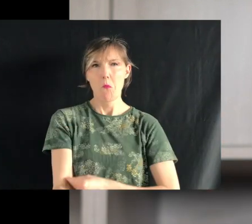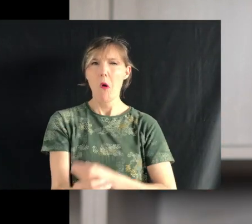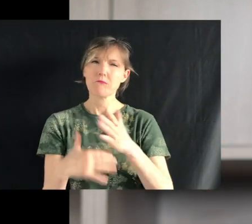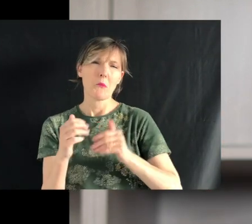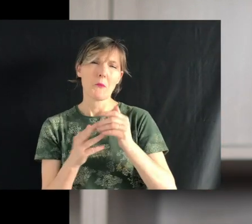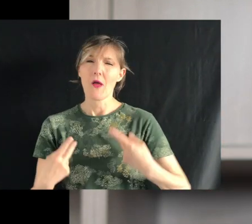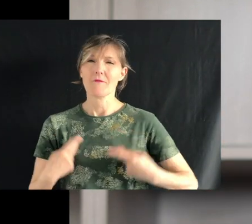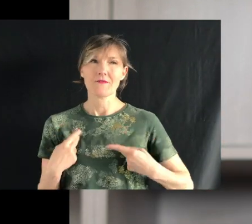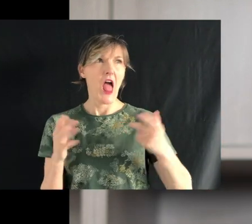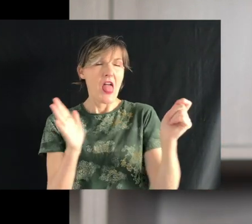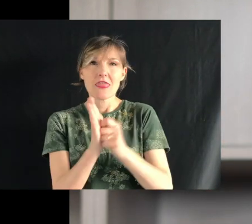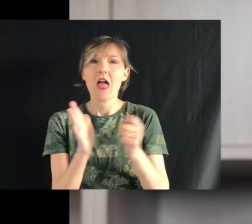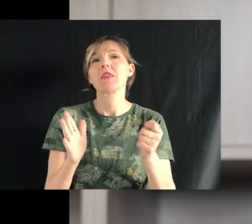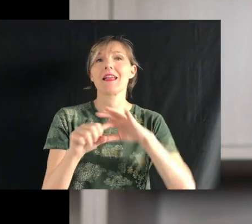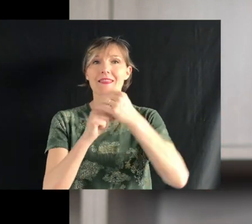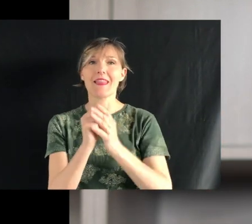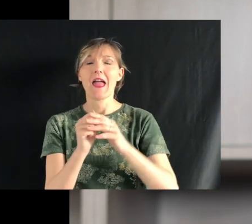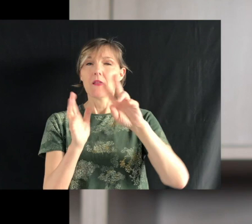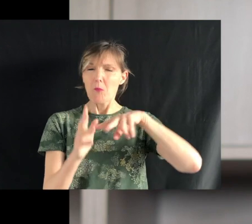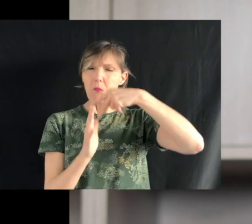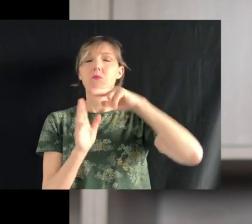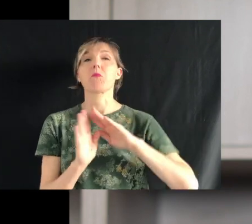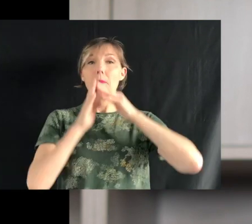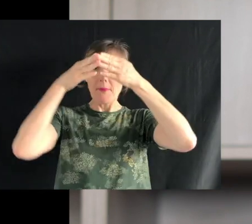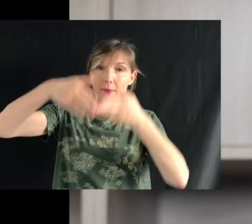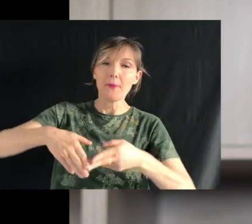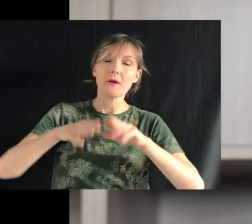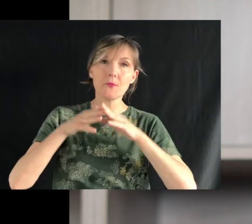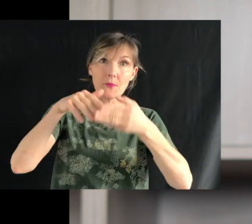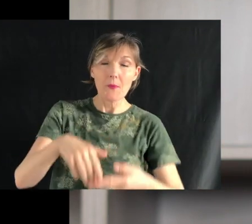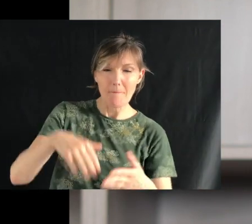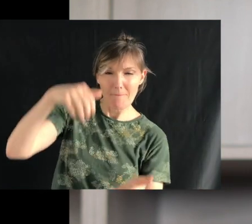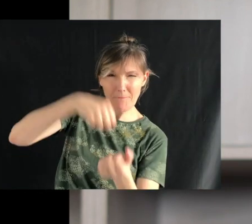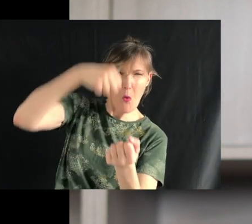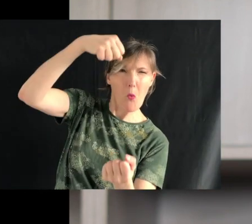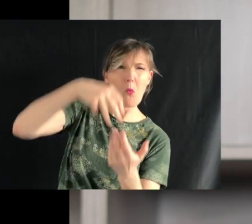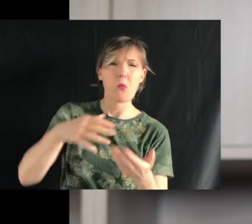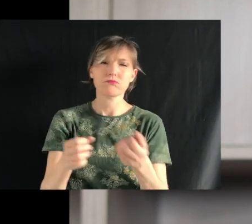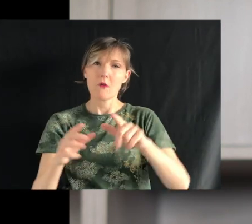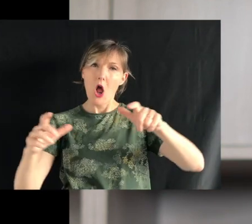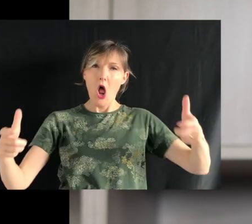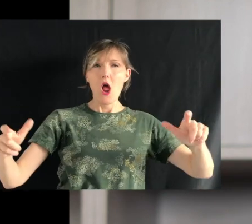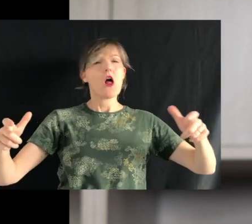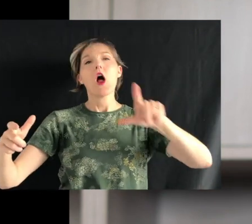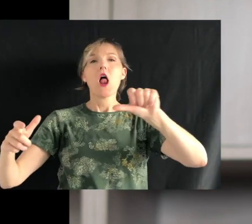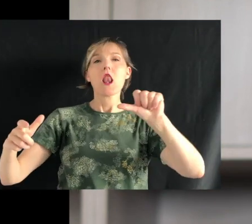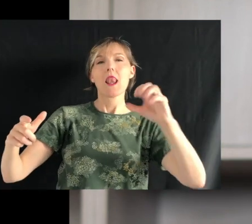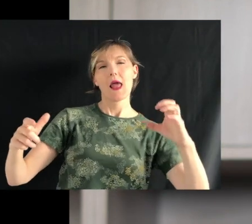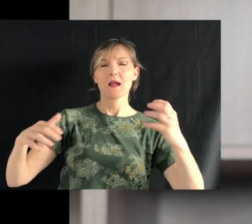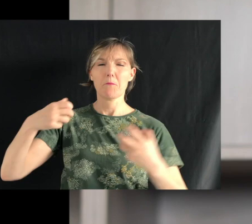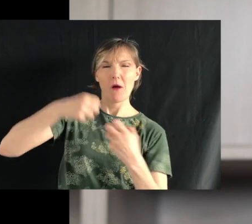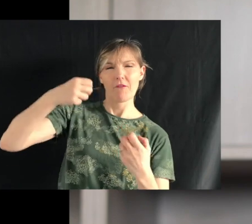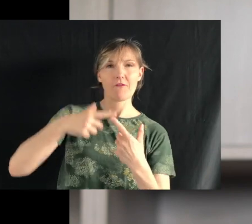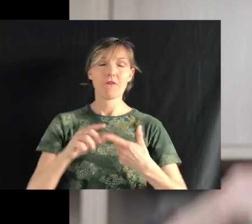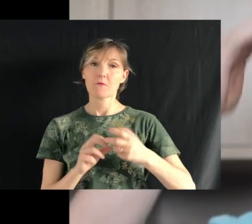Un jour, sa tête heurta un rocher lors d'un plongeon dans un lac. Ce qui entraîna pour elle une paralysie